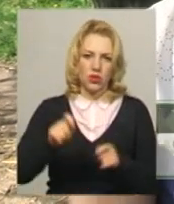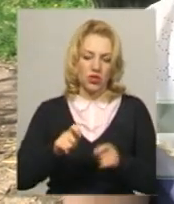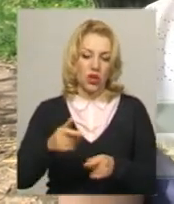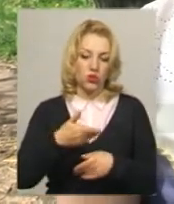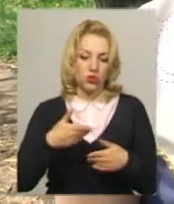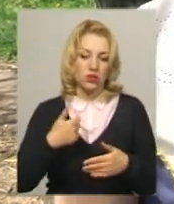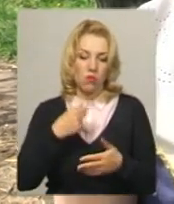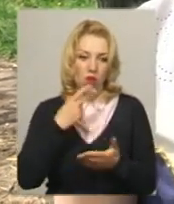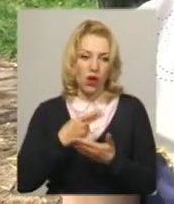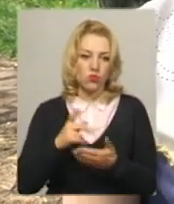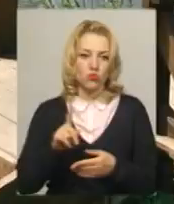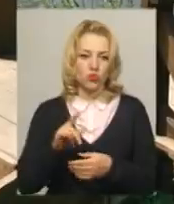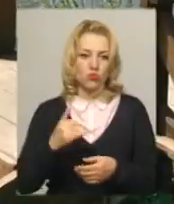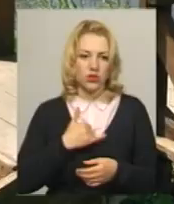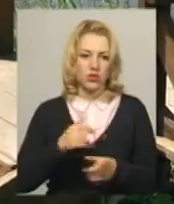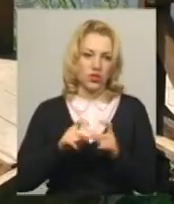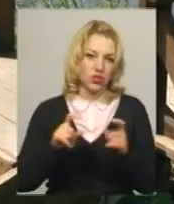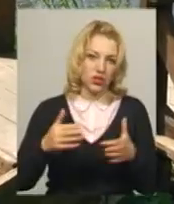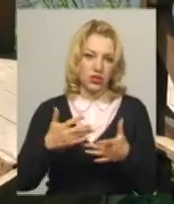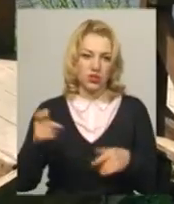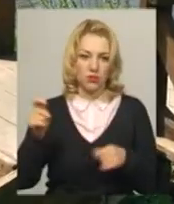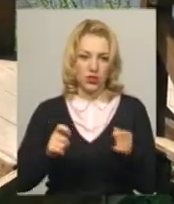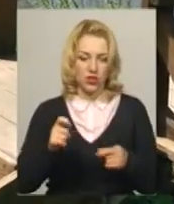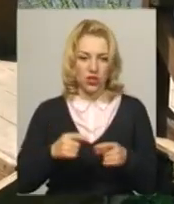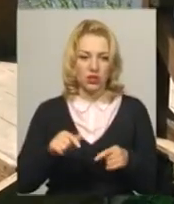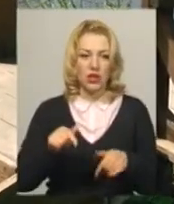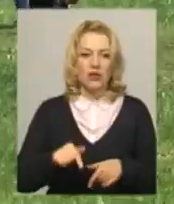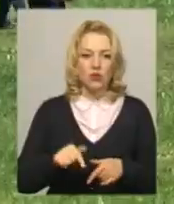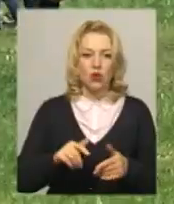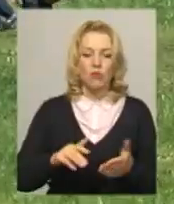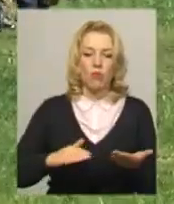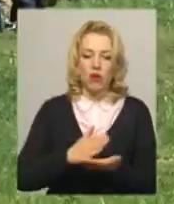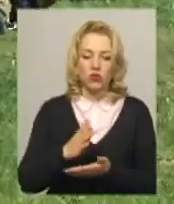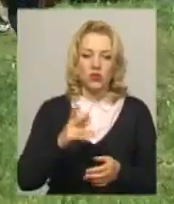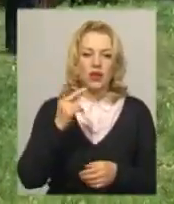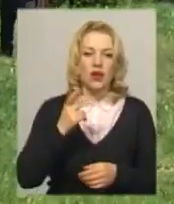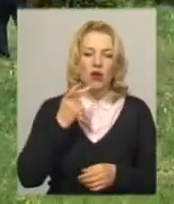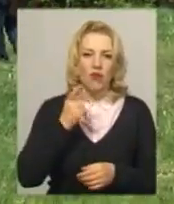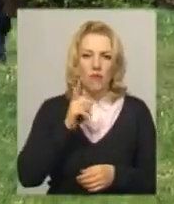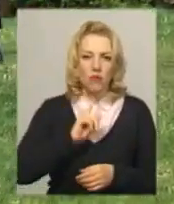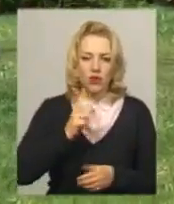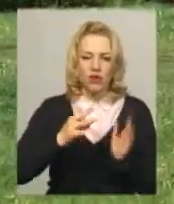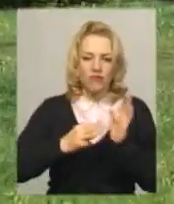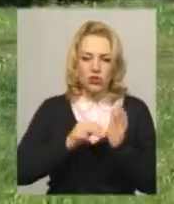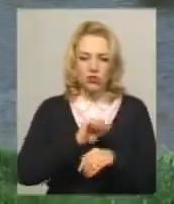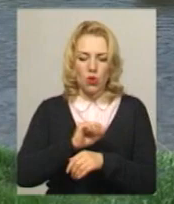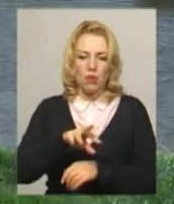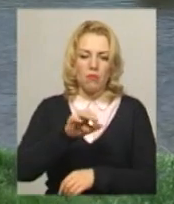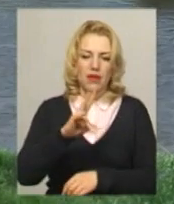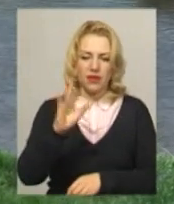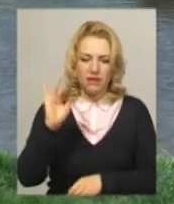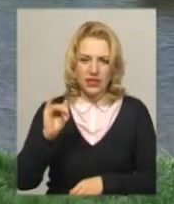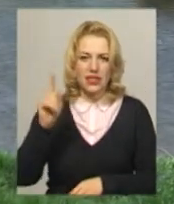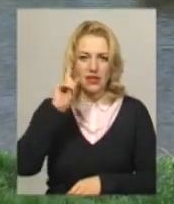також їм показуємо, в програмі зі шкіл. У цьому першому маршруті всього вісім зупинок. Це Миньківці з реконструкцією держави Мархоцького, єврейське